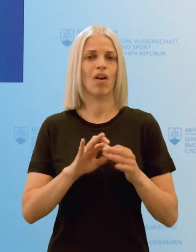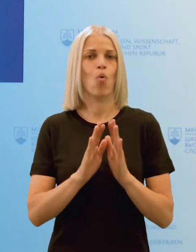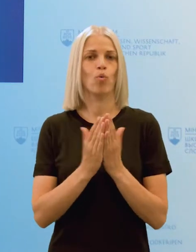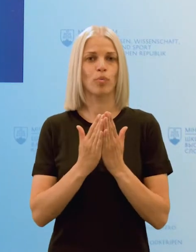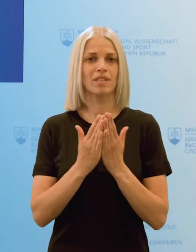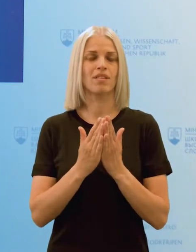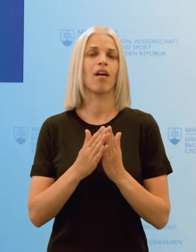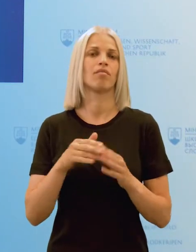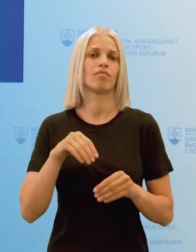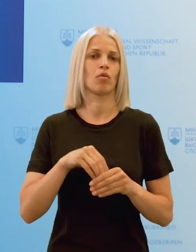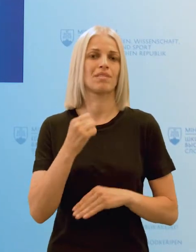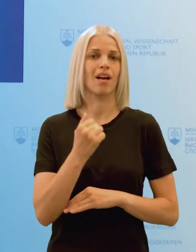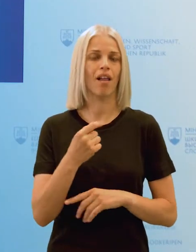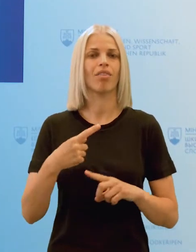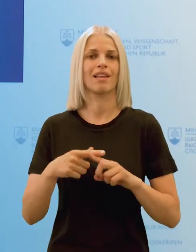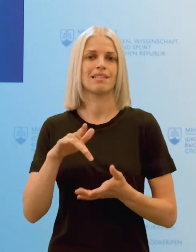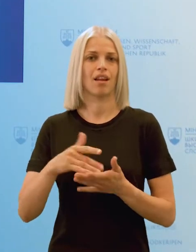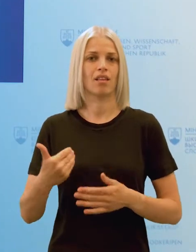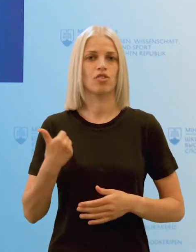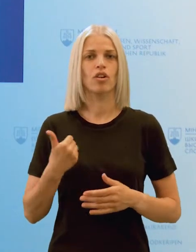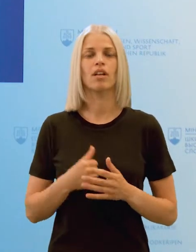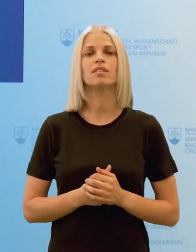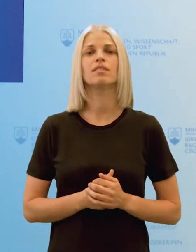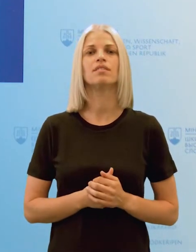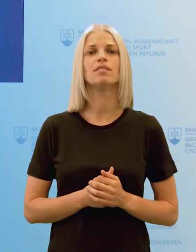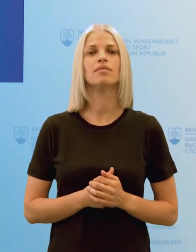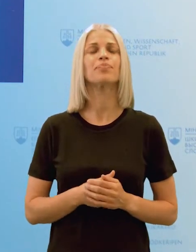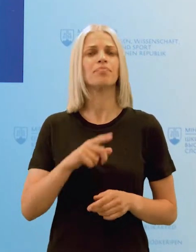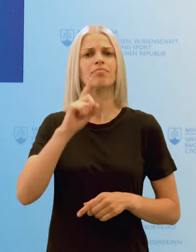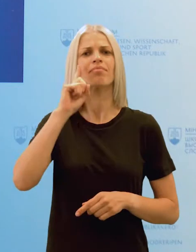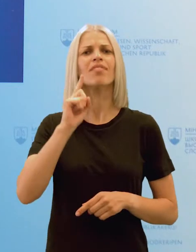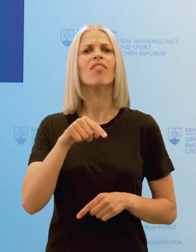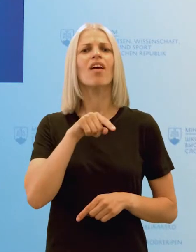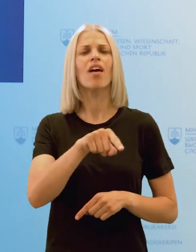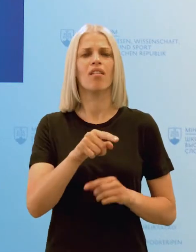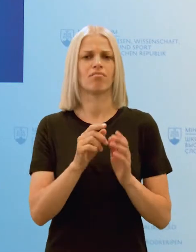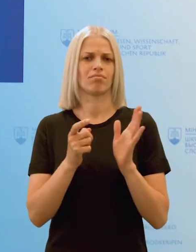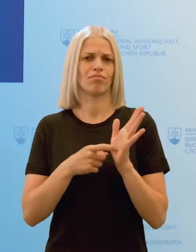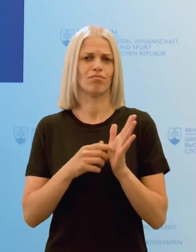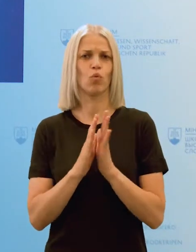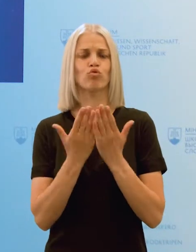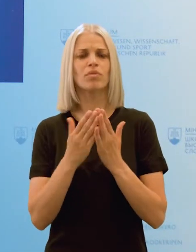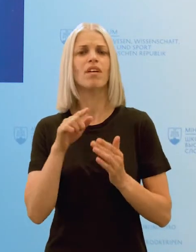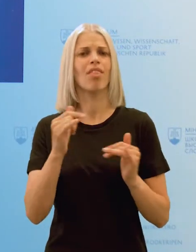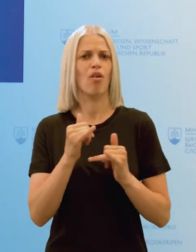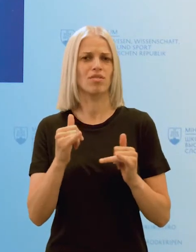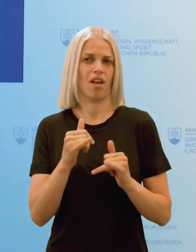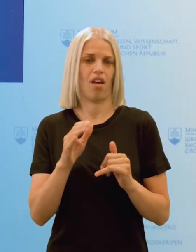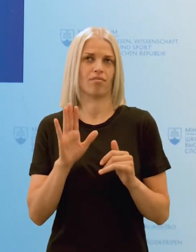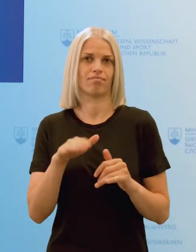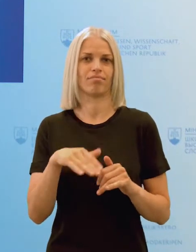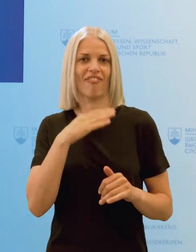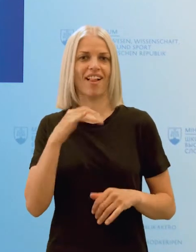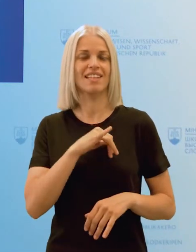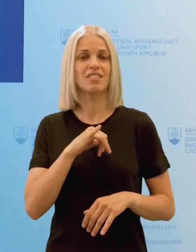základných škôl a stredných škôl. Vieme, že požiadavky pre učebnice sú naozaj veľké a preto nás